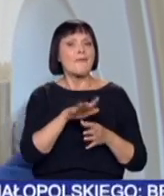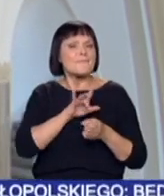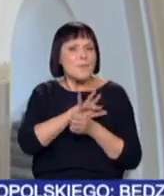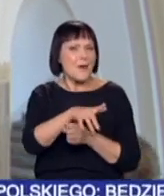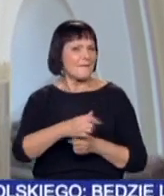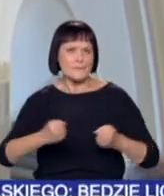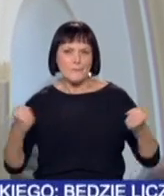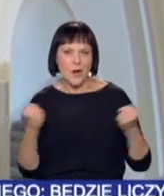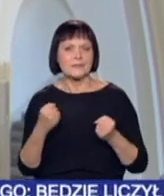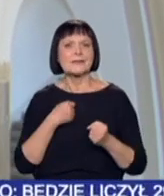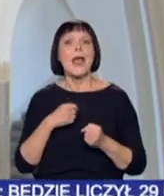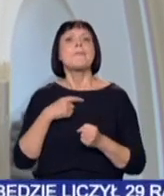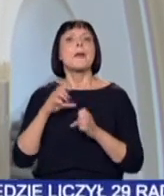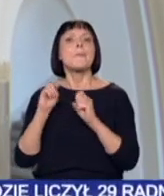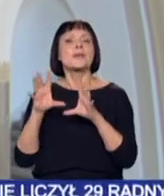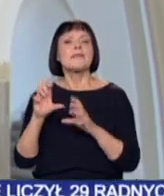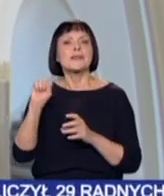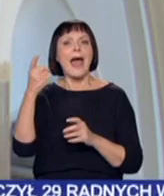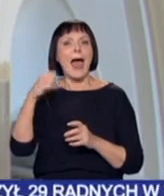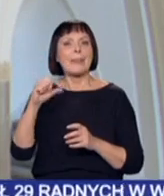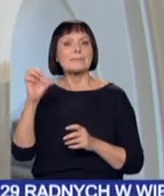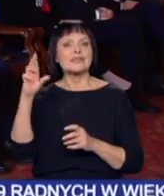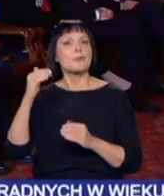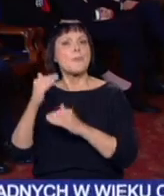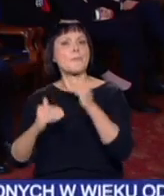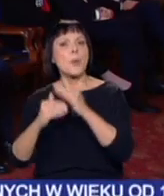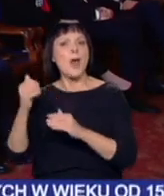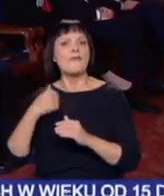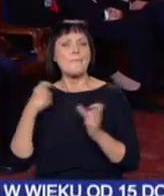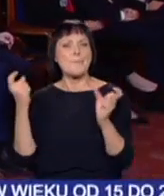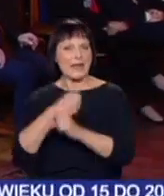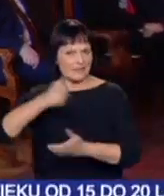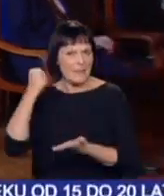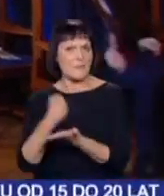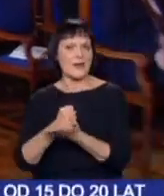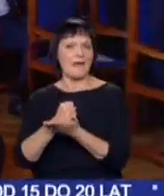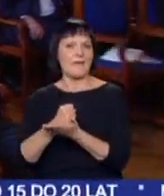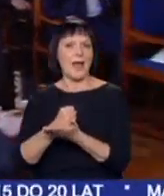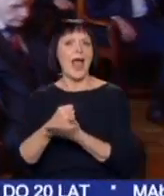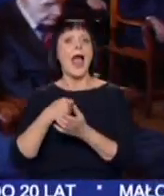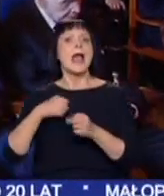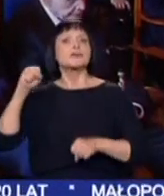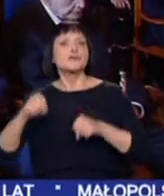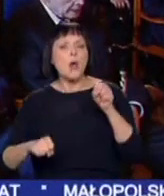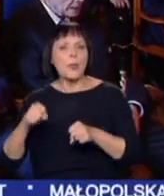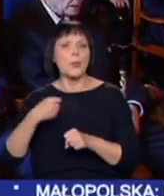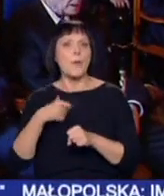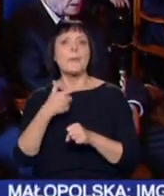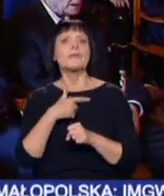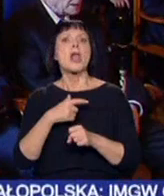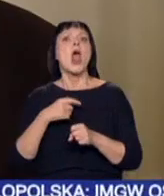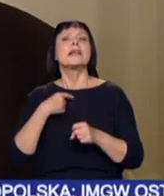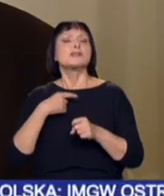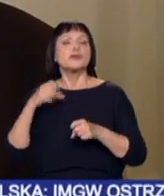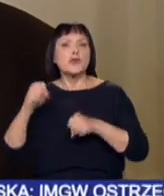wpływ, tak jak profesor Adam Strzębosz, na budowę państwa praworządnego, budowę wymiaru sprawiedliwości z niezawisłymi